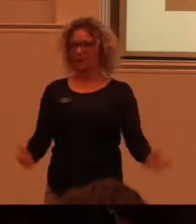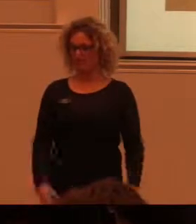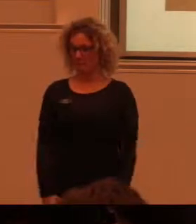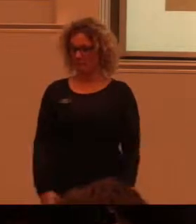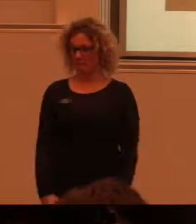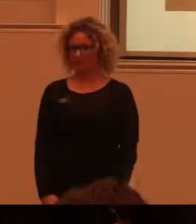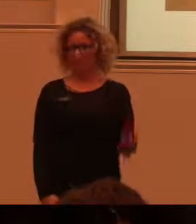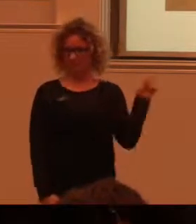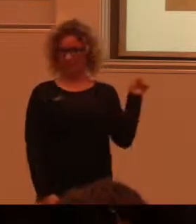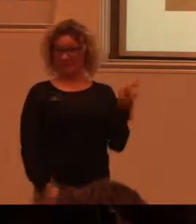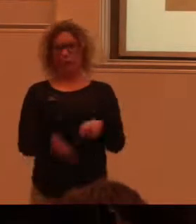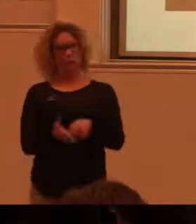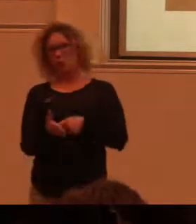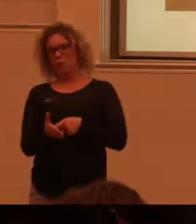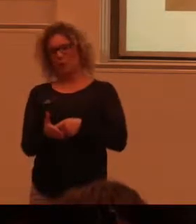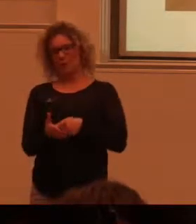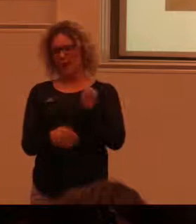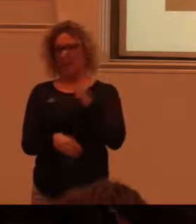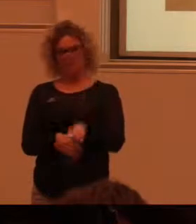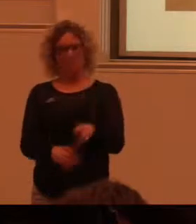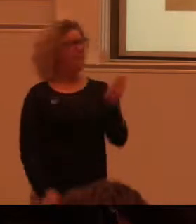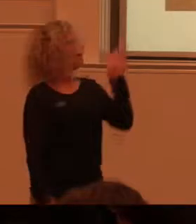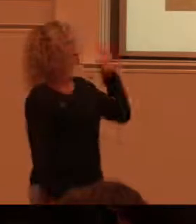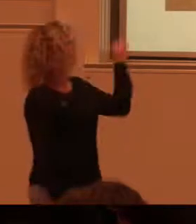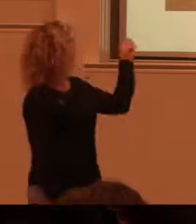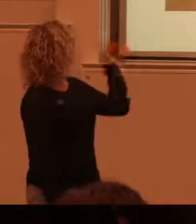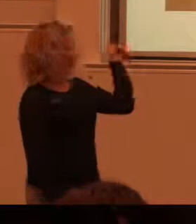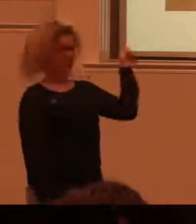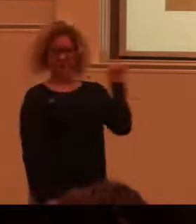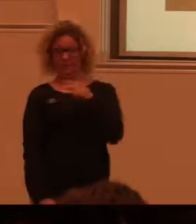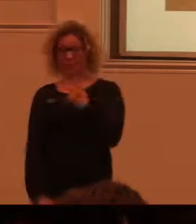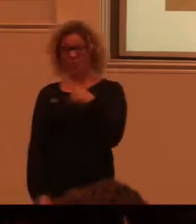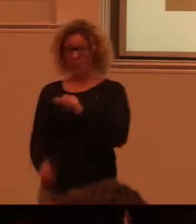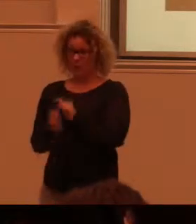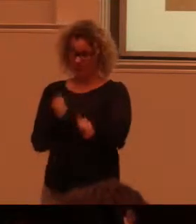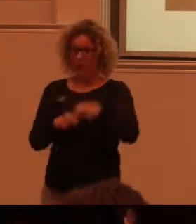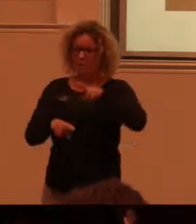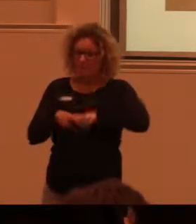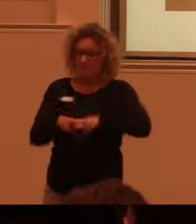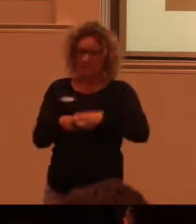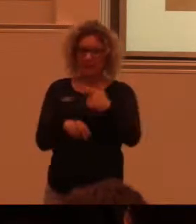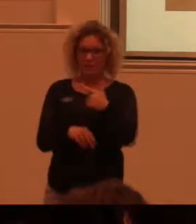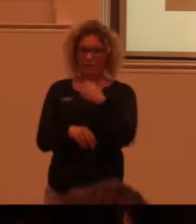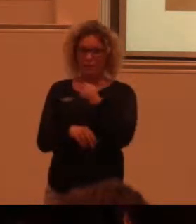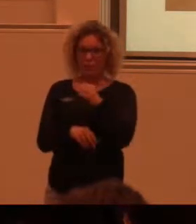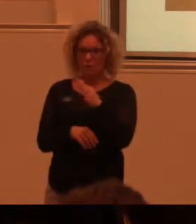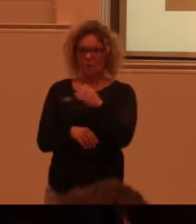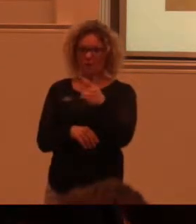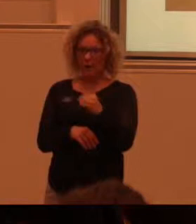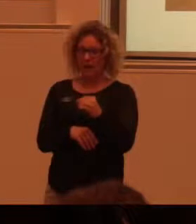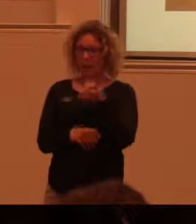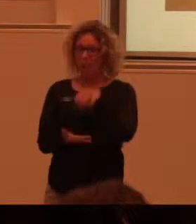Här är ett sånt där strålande exempel. Den här runstenen står vid en plats som heter Toftaholm.